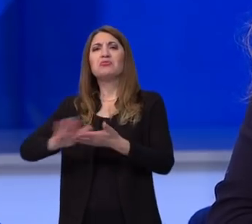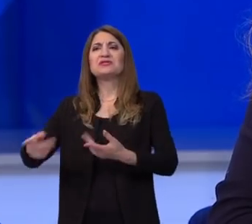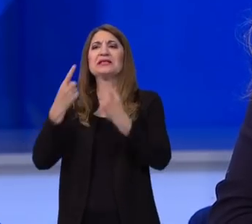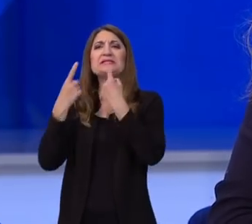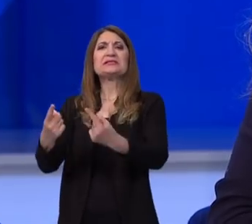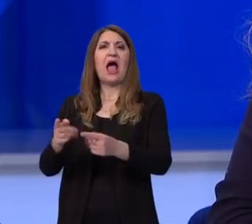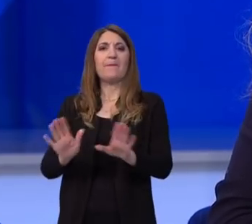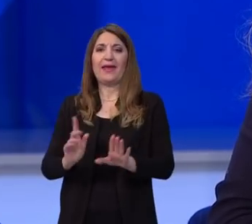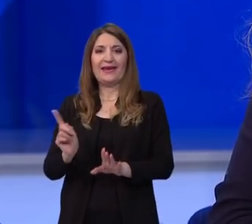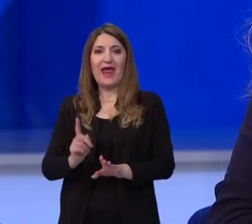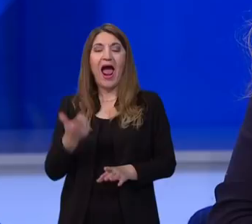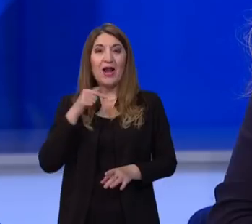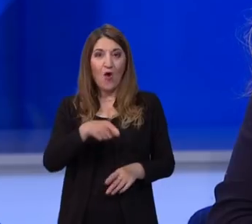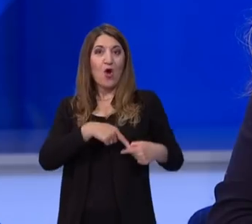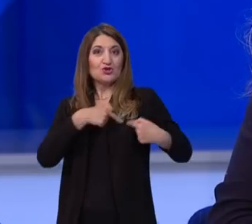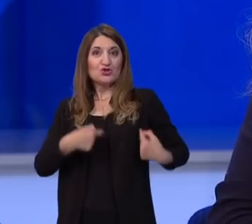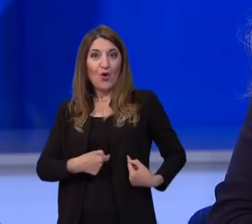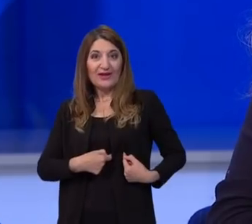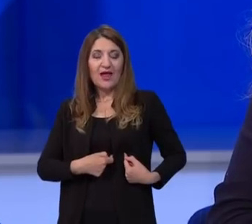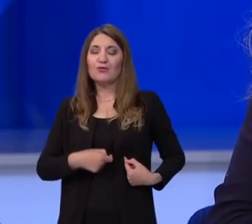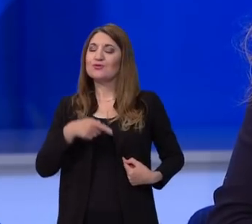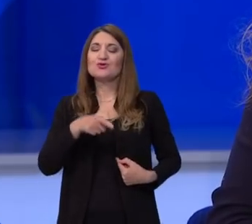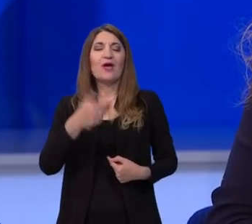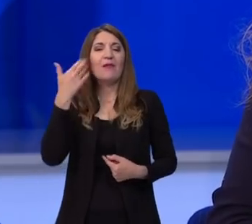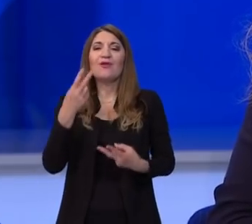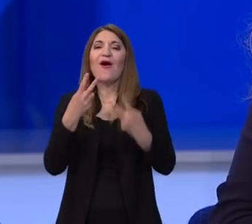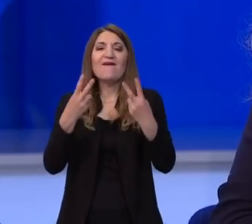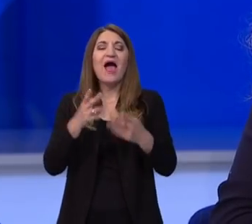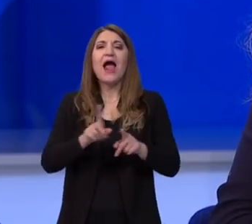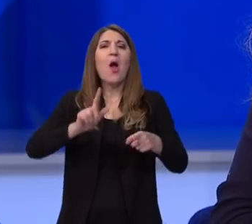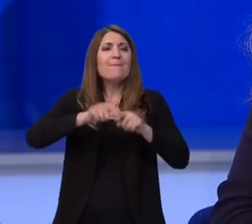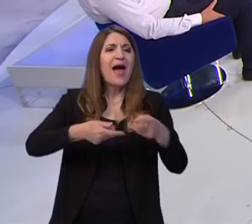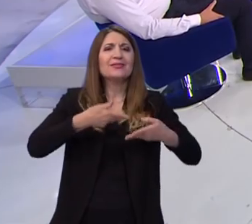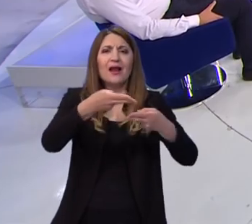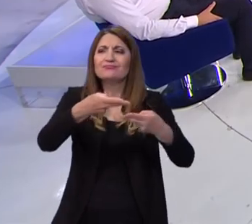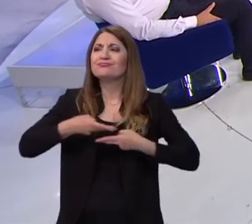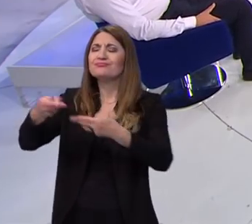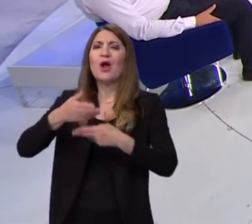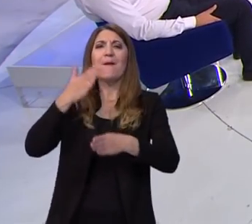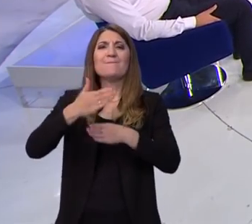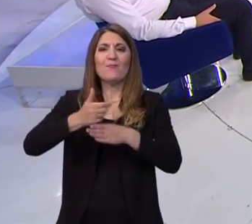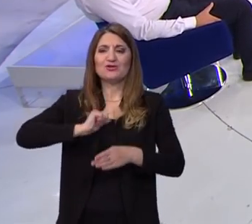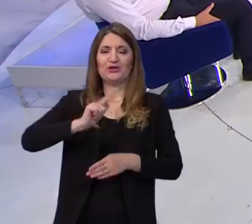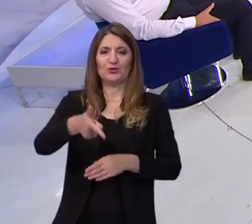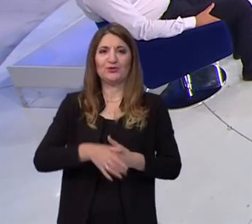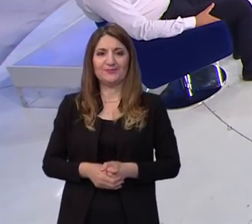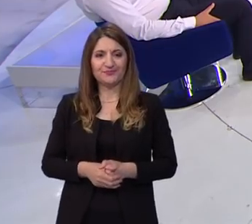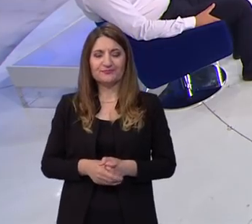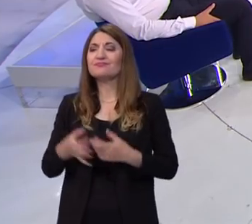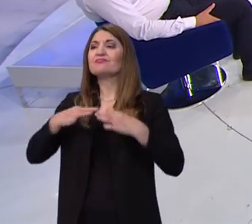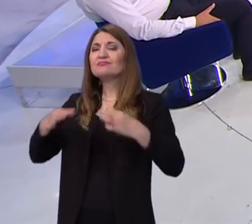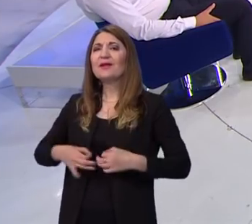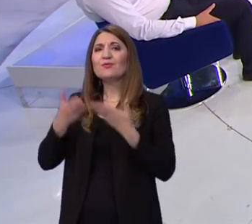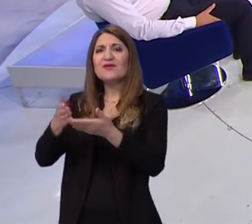I ta solidarnost koju Dejan spominje, mislim da smo svi postali vrlo darežljivi s materijalima i podrškom u ovo vrijeme. Profesor Filipović, kratko